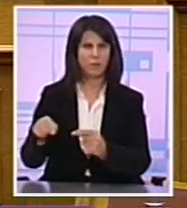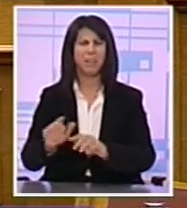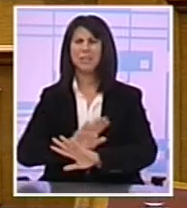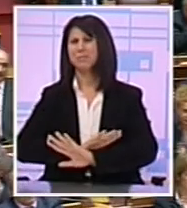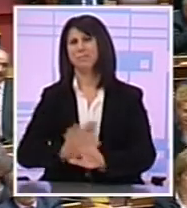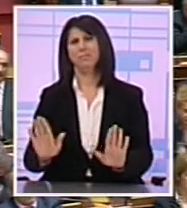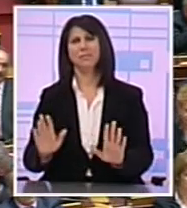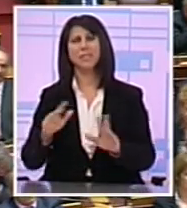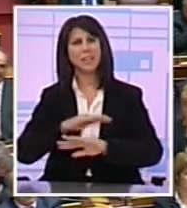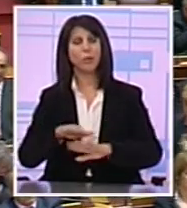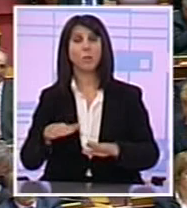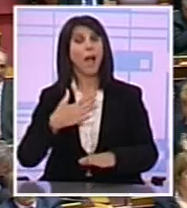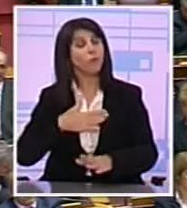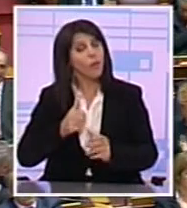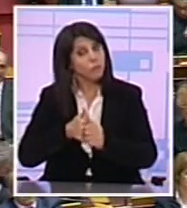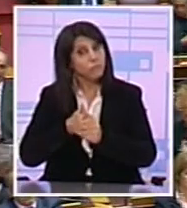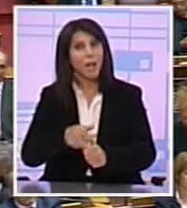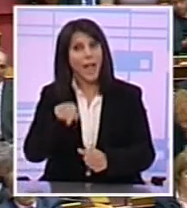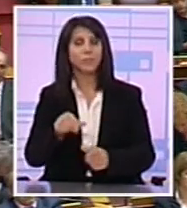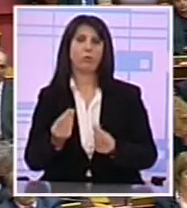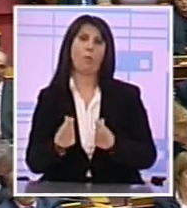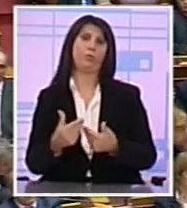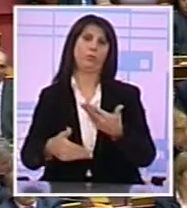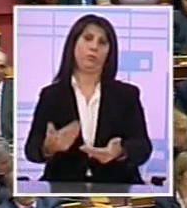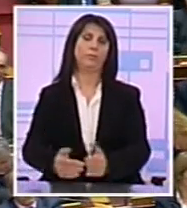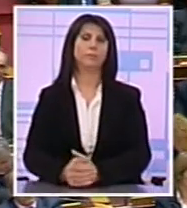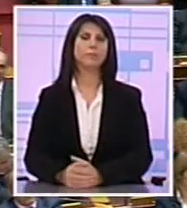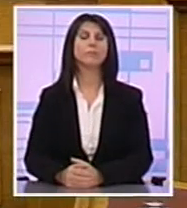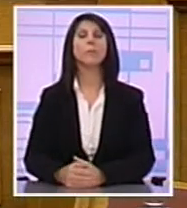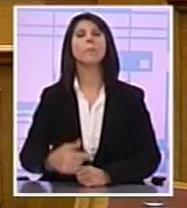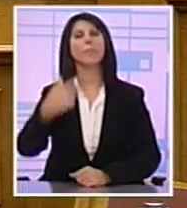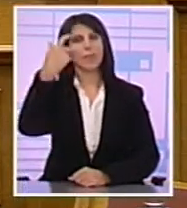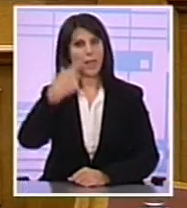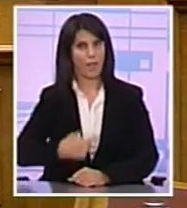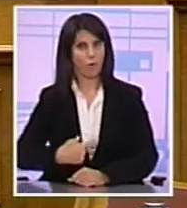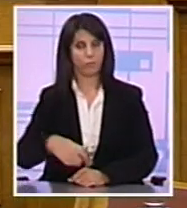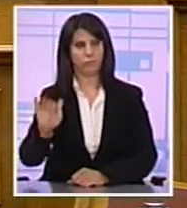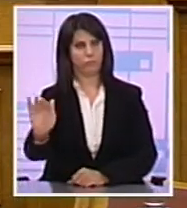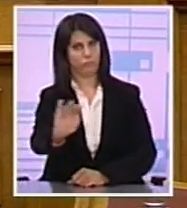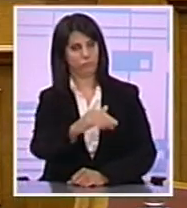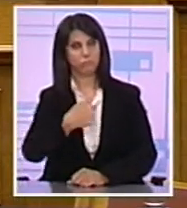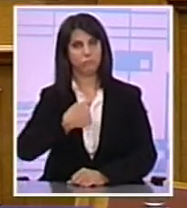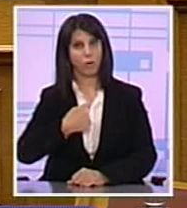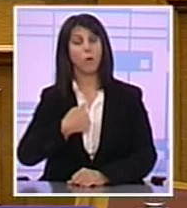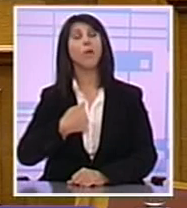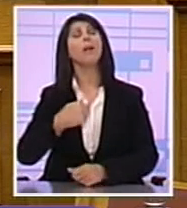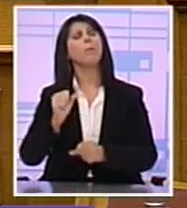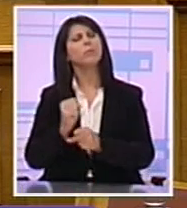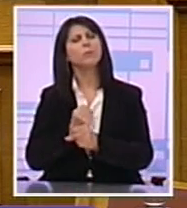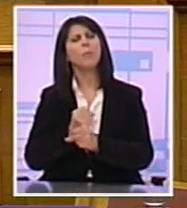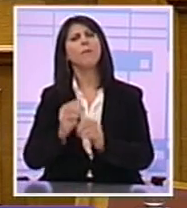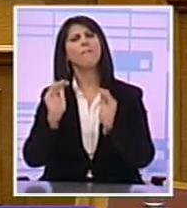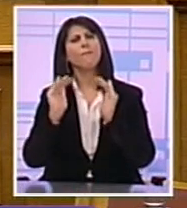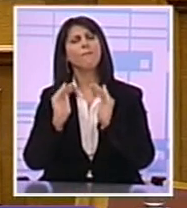αυτό θέλω να το υπηρετήσω Εγώ κυρίας και κύριοι συνάλλευοι Θα επιμείνω Στην ανάγκη συνεννόησης